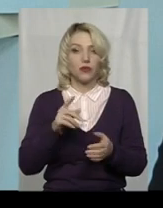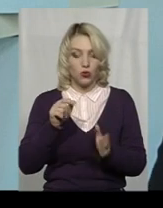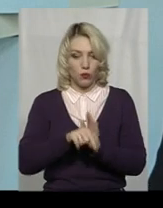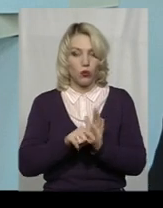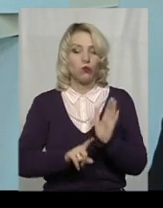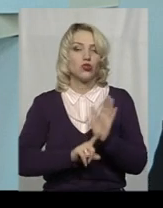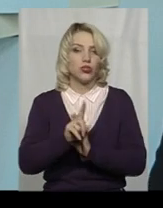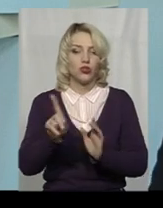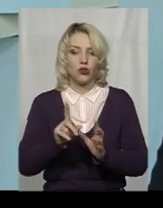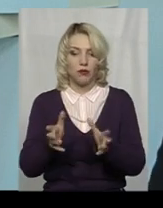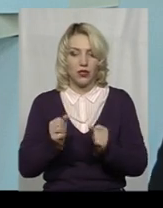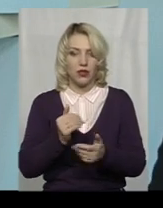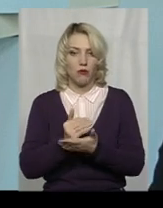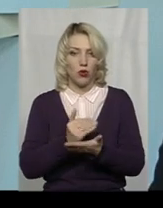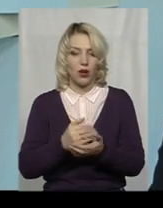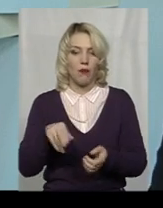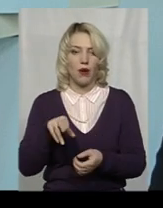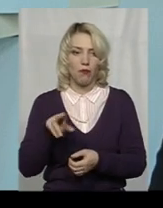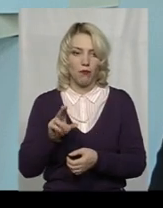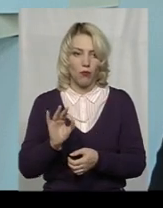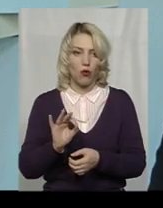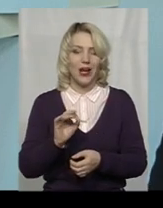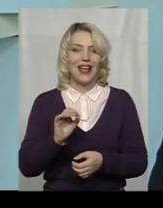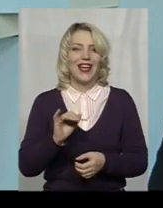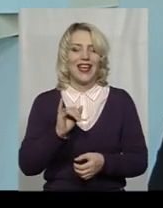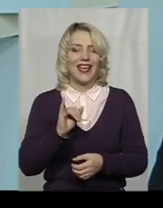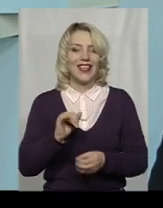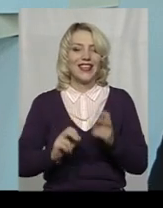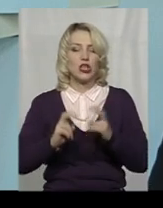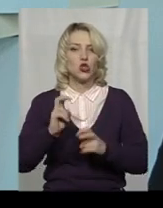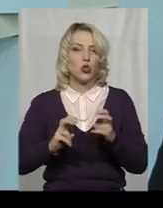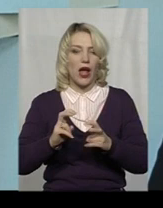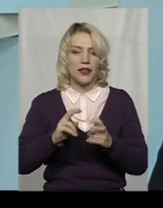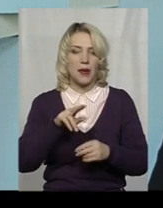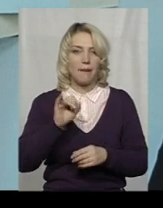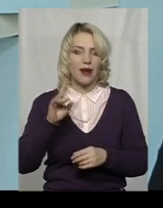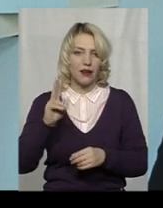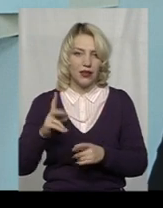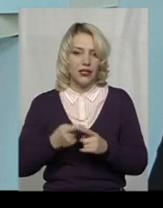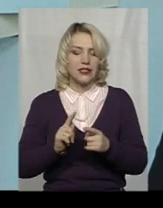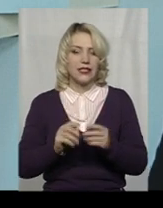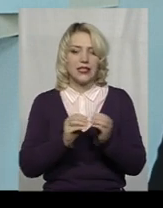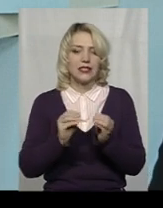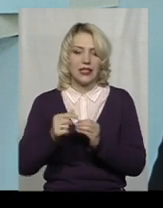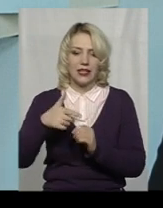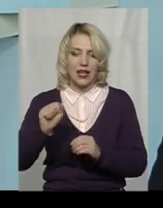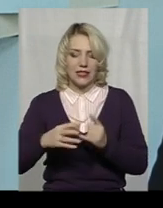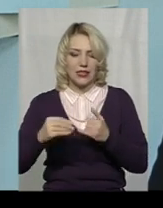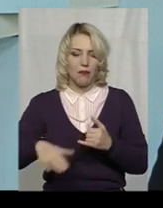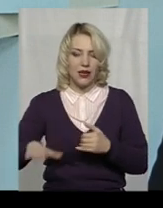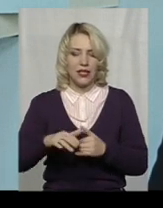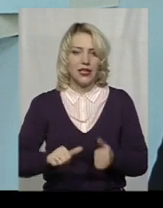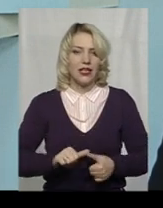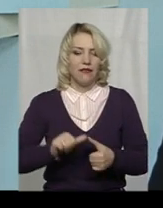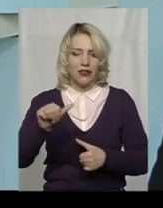від того, щоб прийнята програма по індустріальному парку, це десятки гектарів землі сьогодні відведені саме для